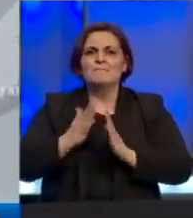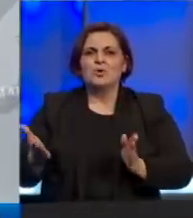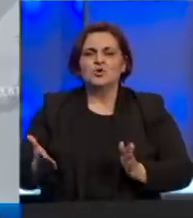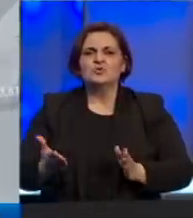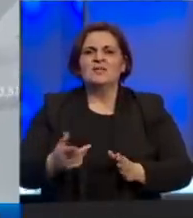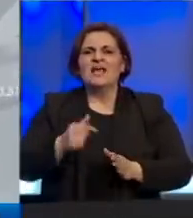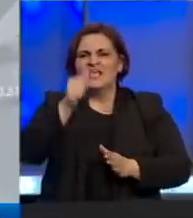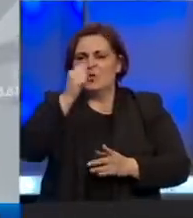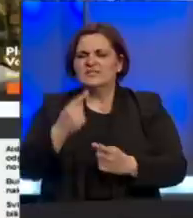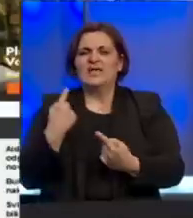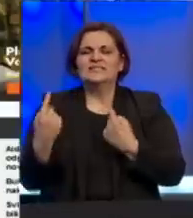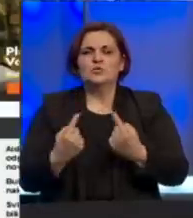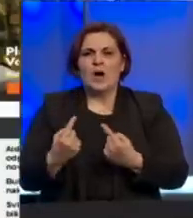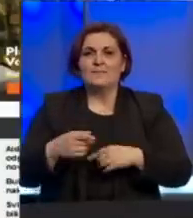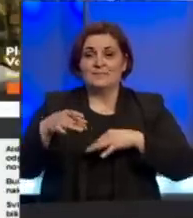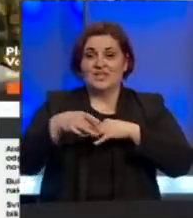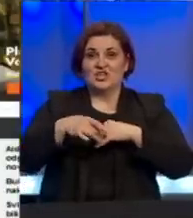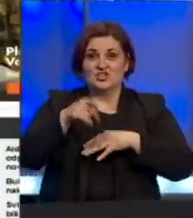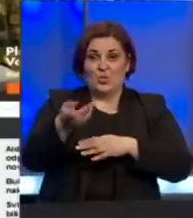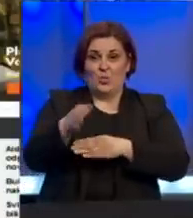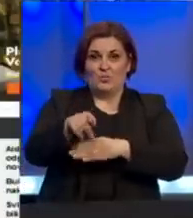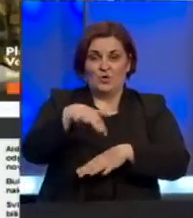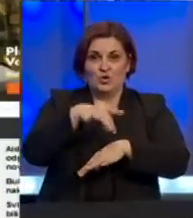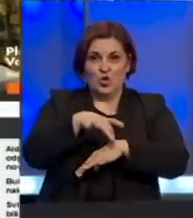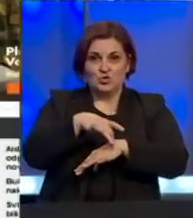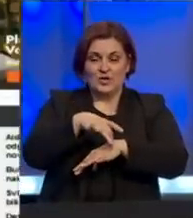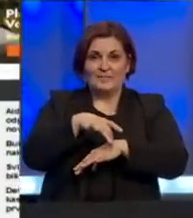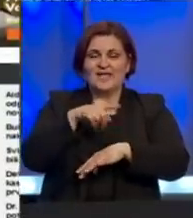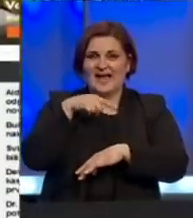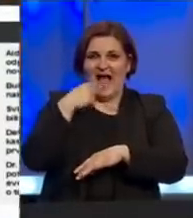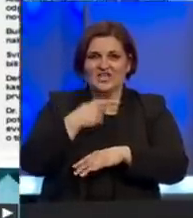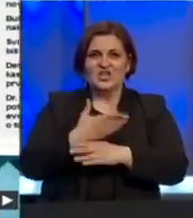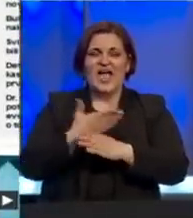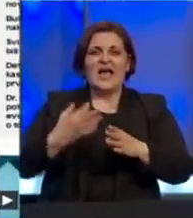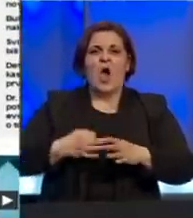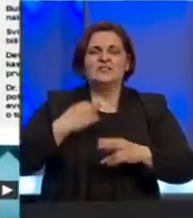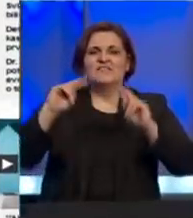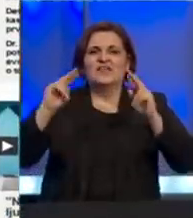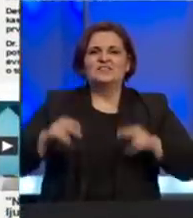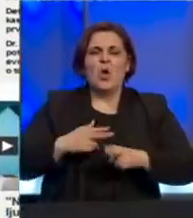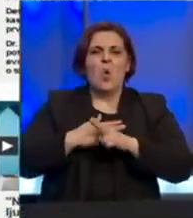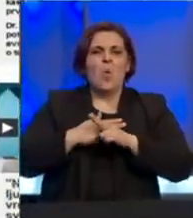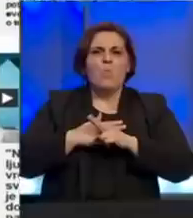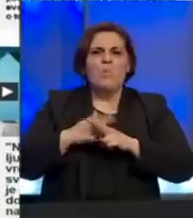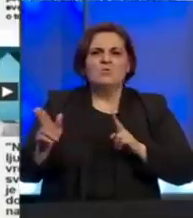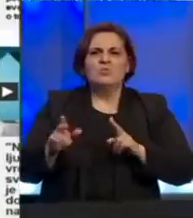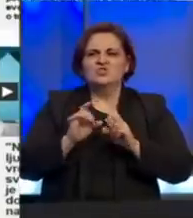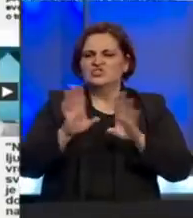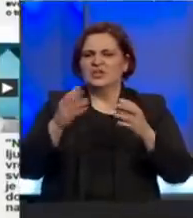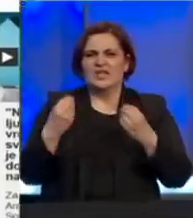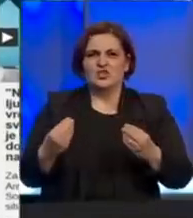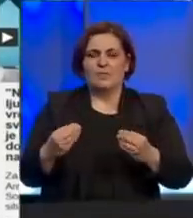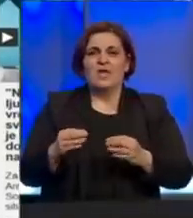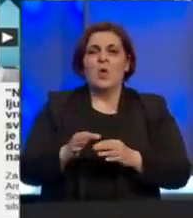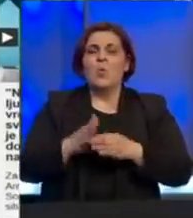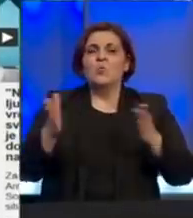postupajućom situacijom. Supruga preminulog epidemiologa Pašagića tvrdi kako je zdravstveni sistem u potpunosti zakazao. U